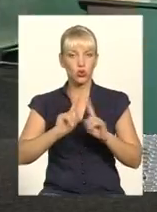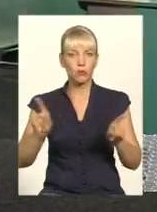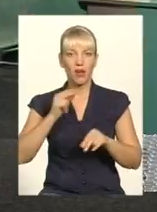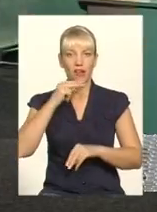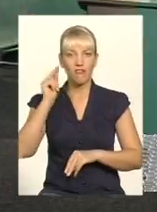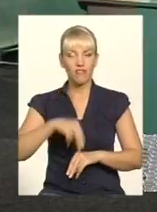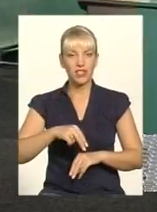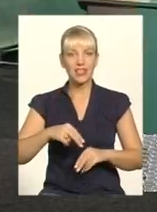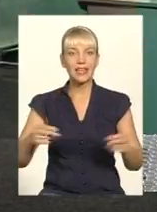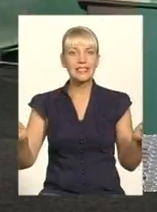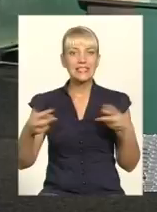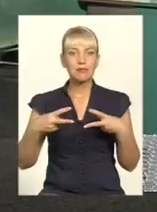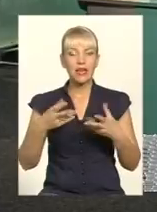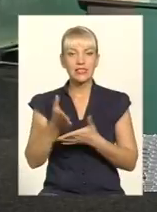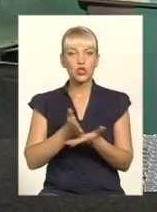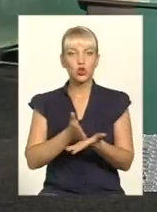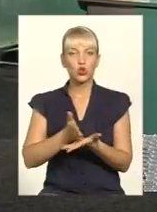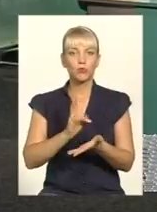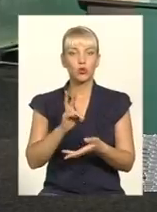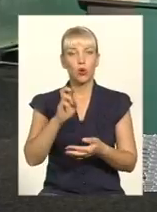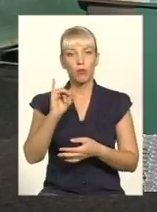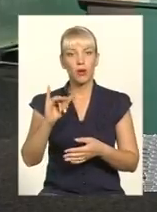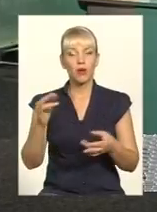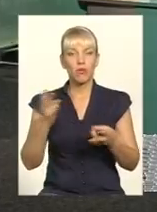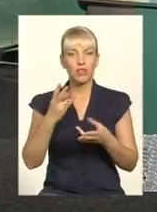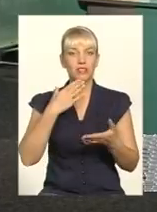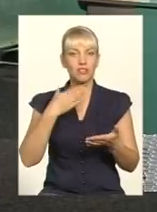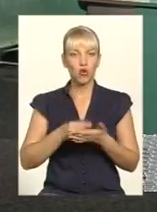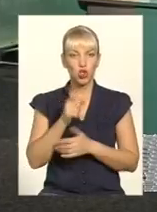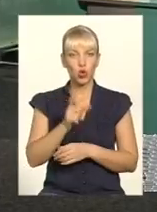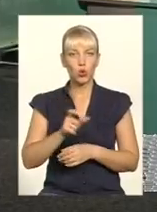які мали б мати в натовпі своїх людей,